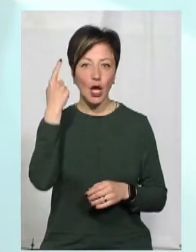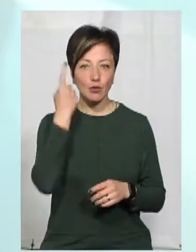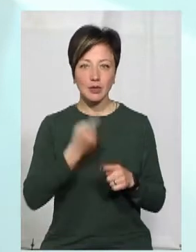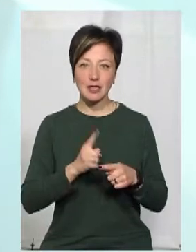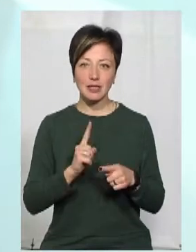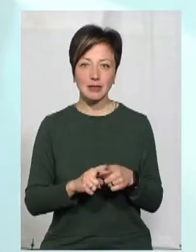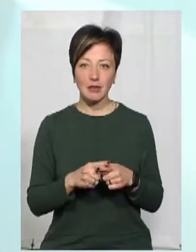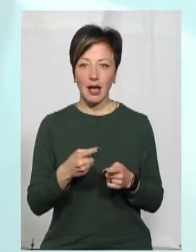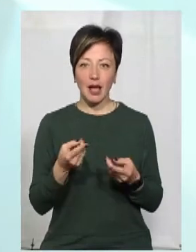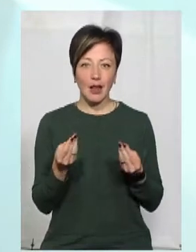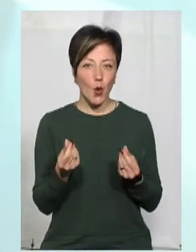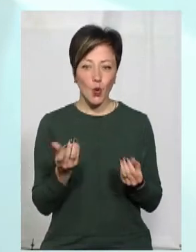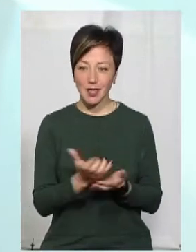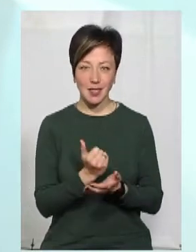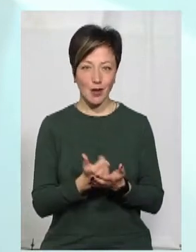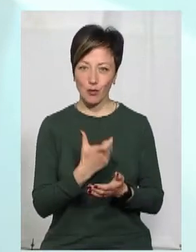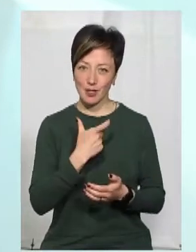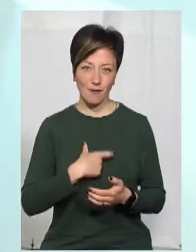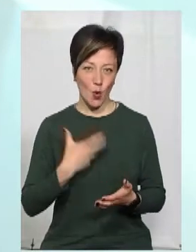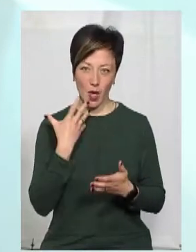я цим на кусок хліба своєї сім'ї не зароблю.